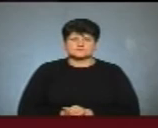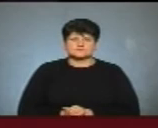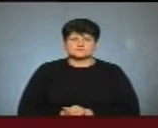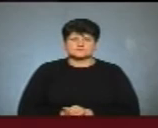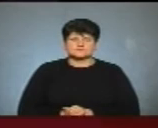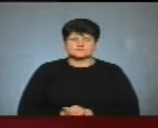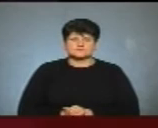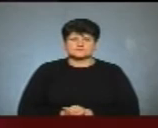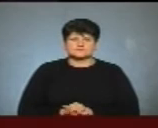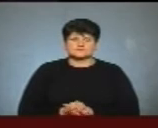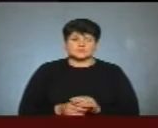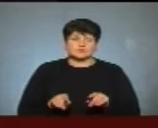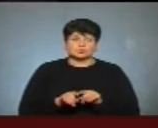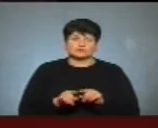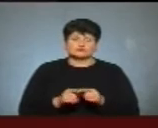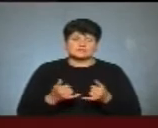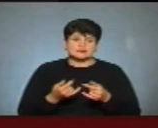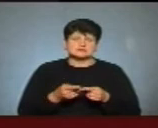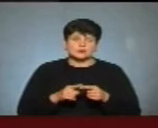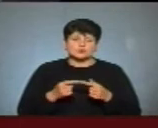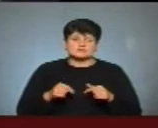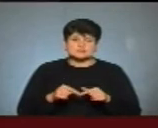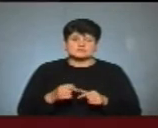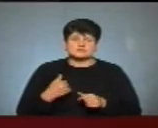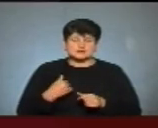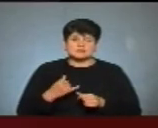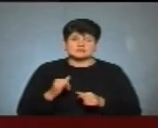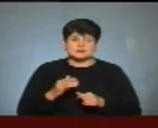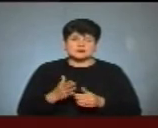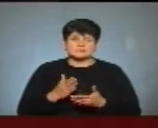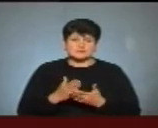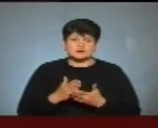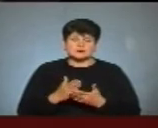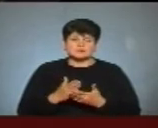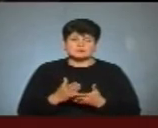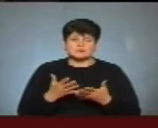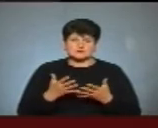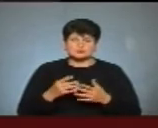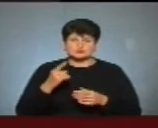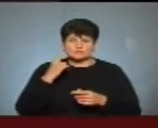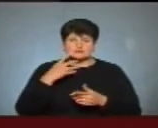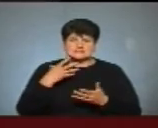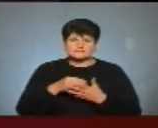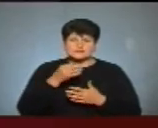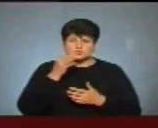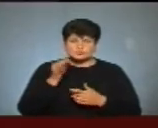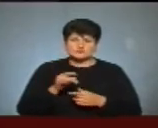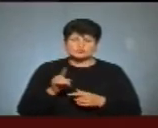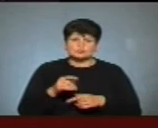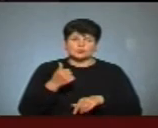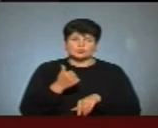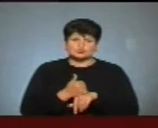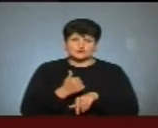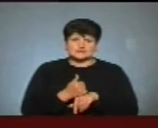про мову для цієї організації. І право маю, з власного думку, маю свій досі, для того, щоб ущолити місто